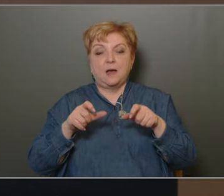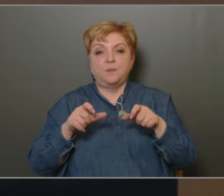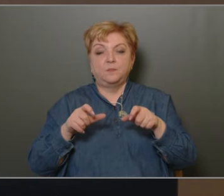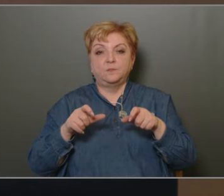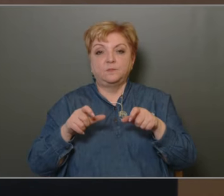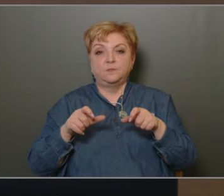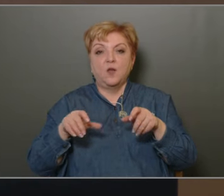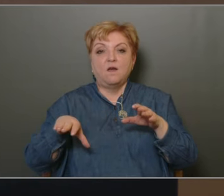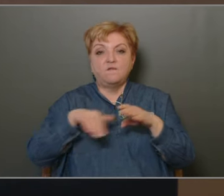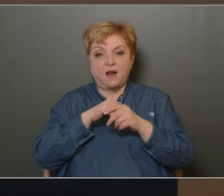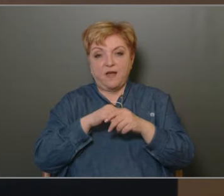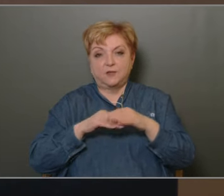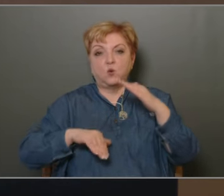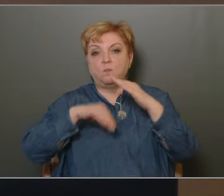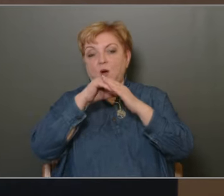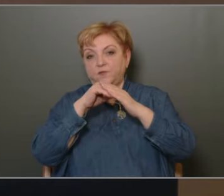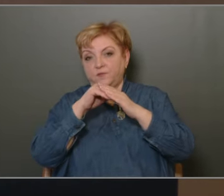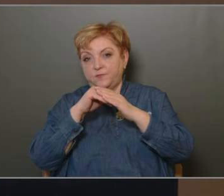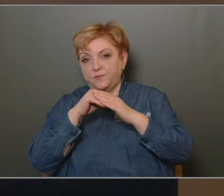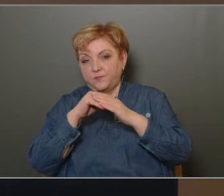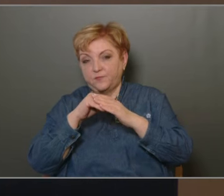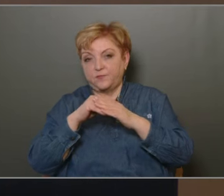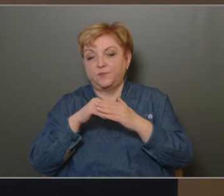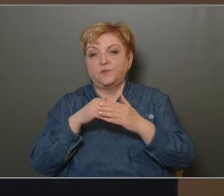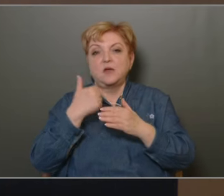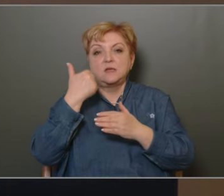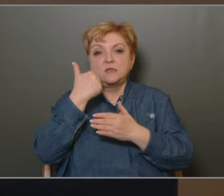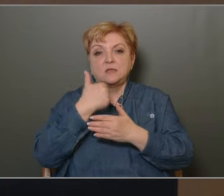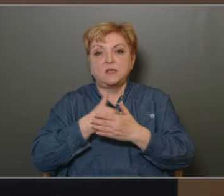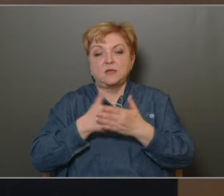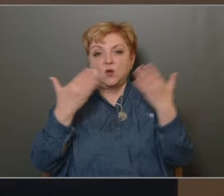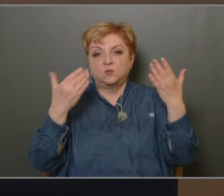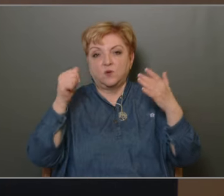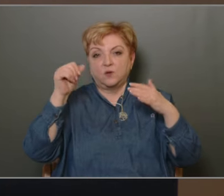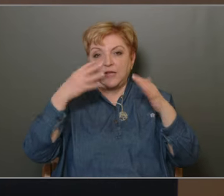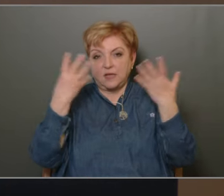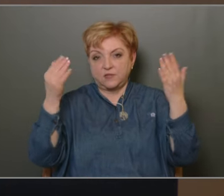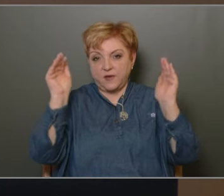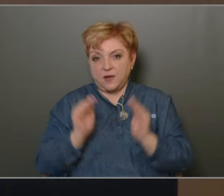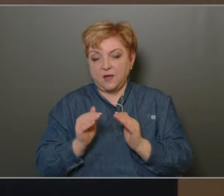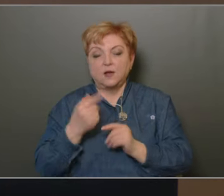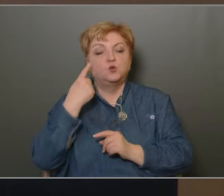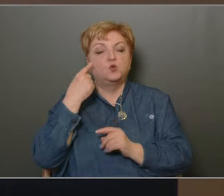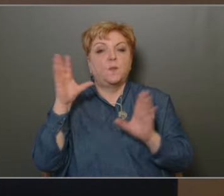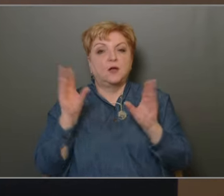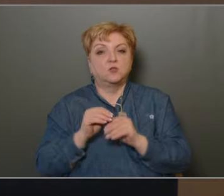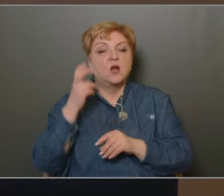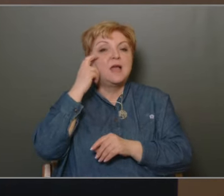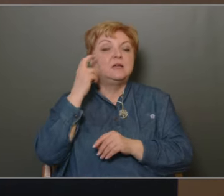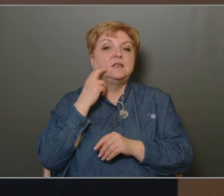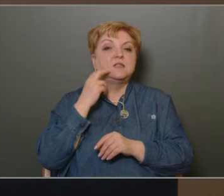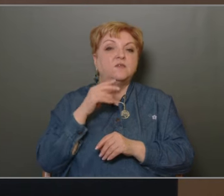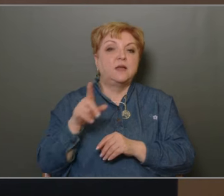maximális létszám 167 főről 91-re csökkentését, tudomásul vesz az